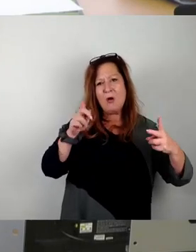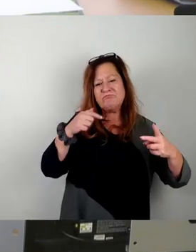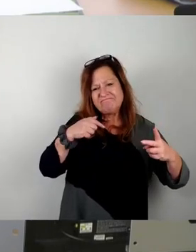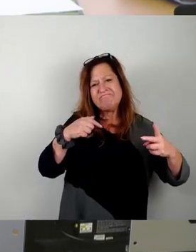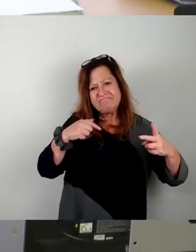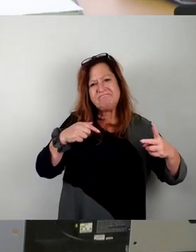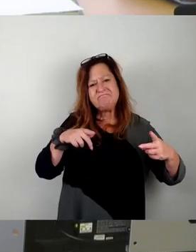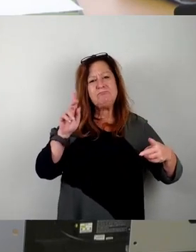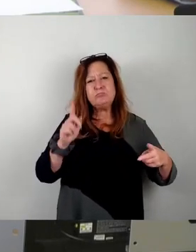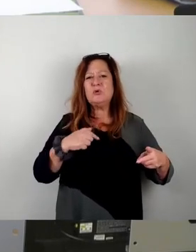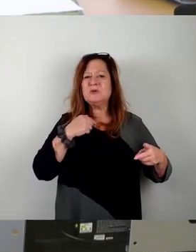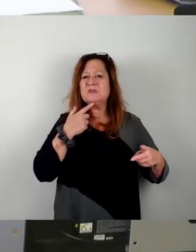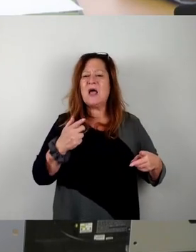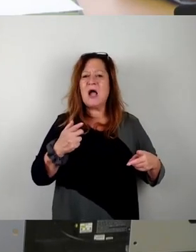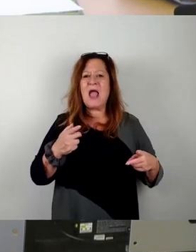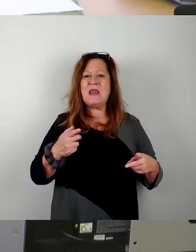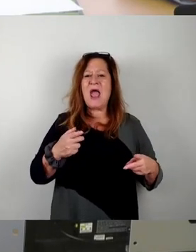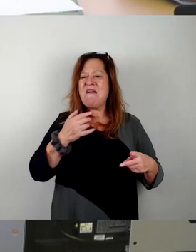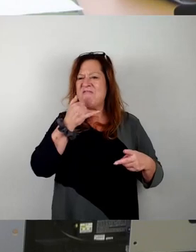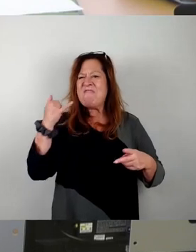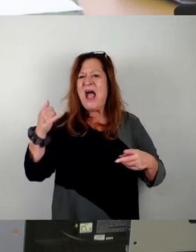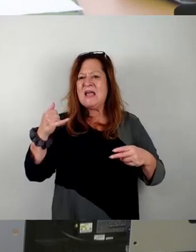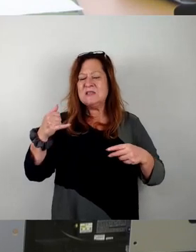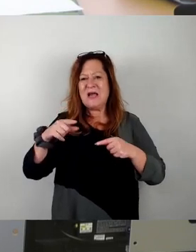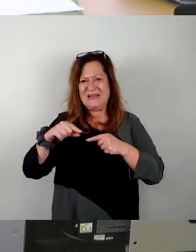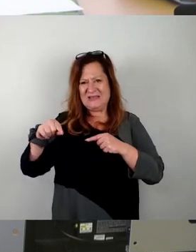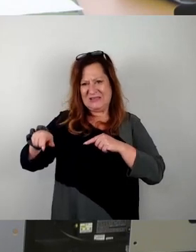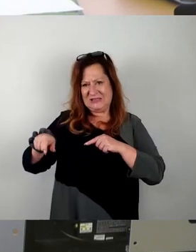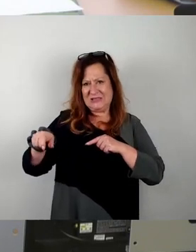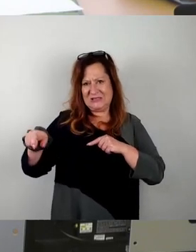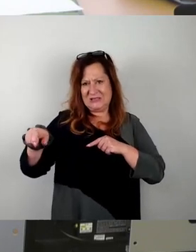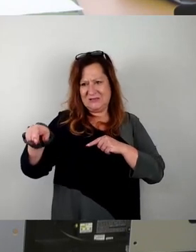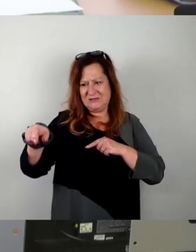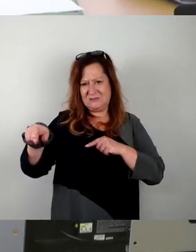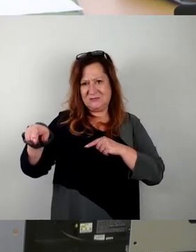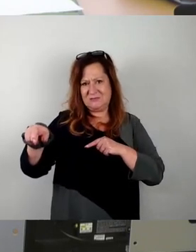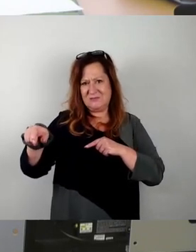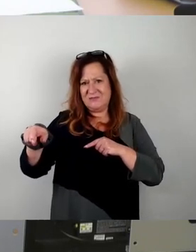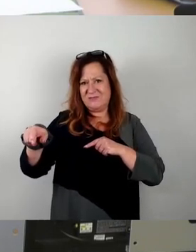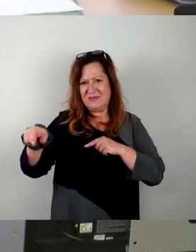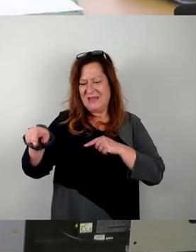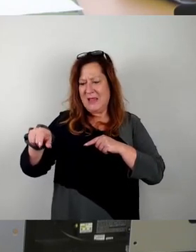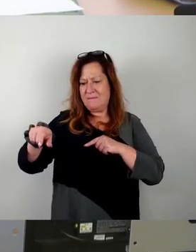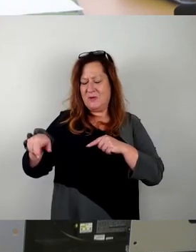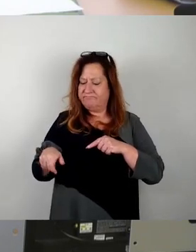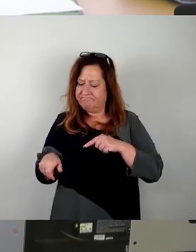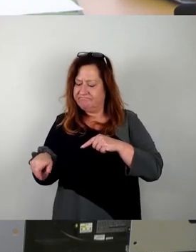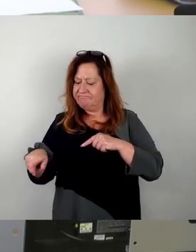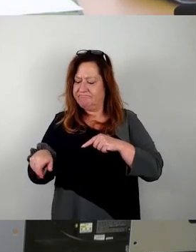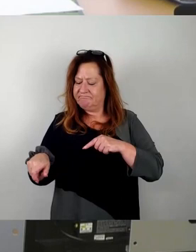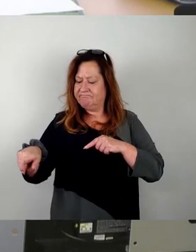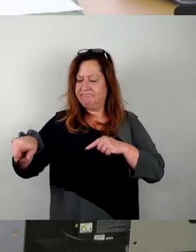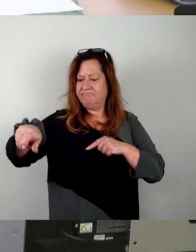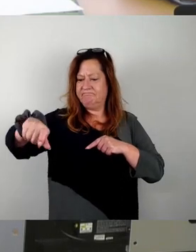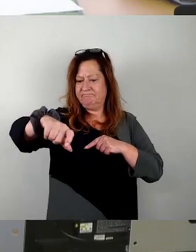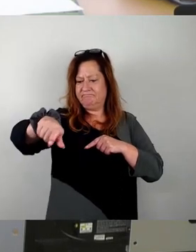sowohl an der Weiseritz sehr stark in den inneren Ring der Altstadt noch hereingegangen wird. Das haben wir